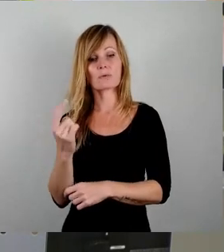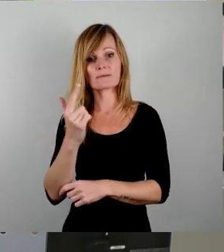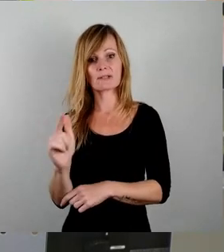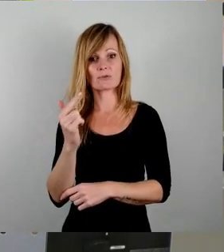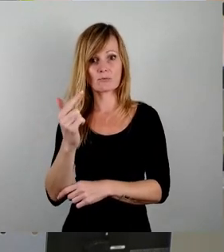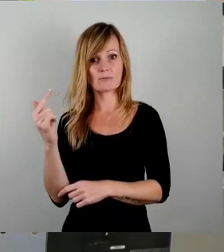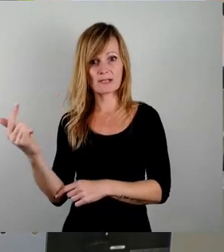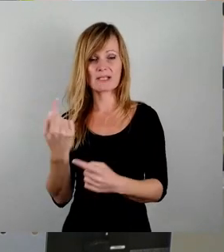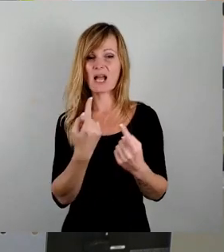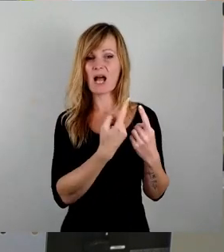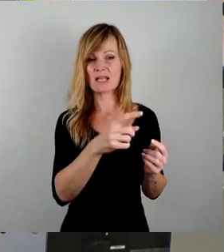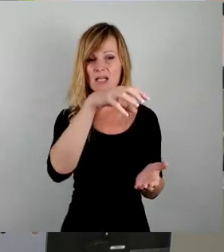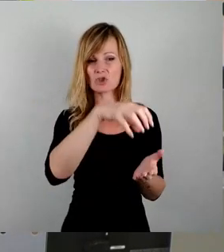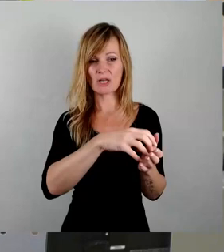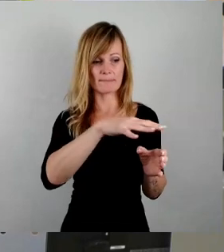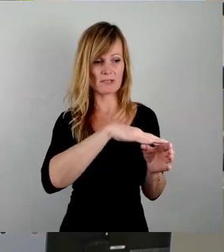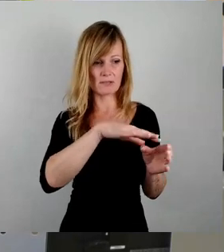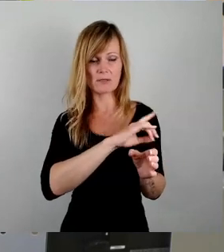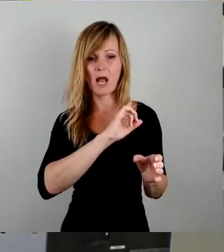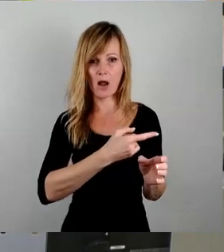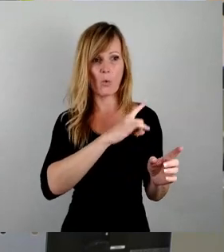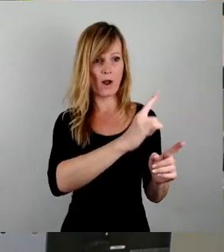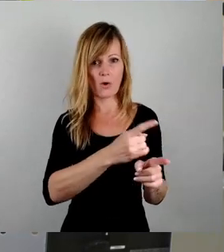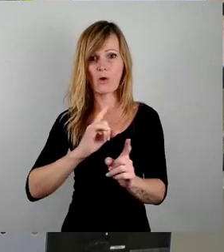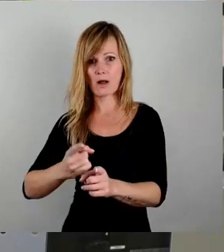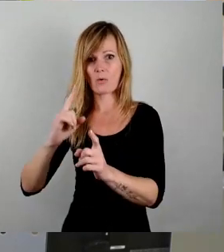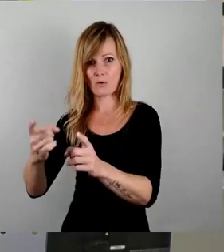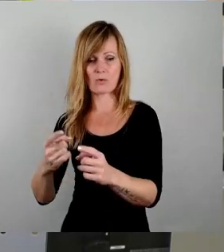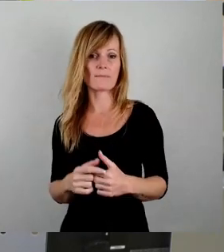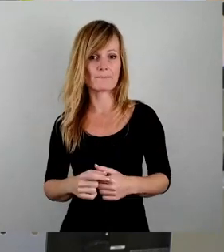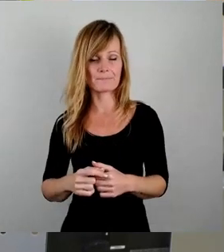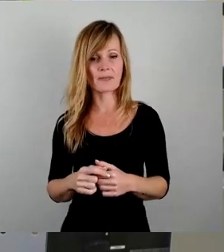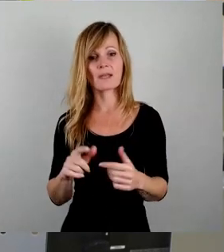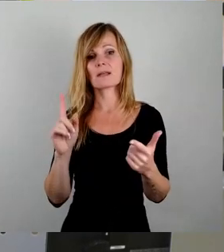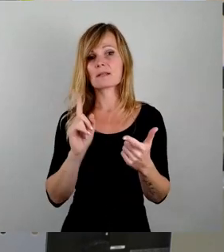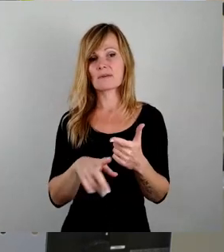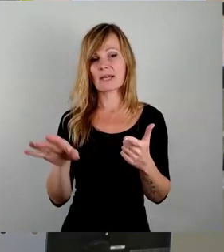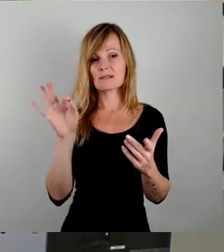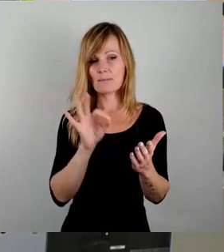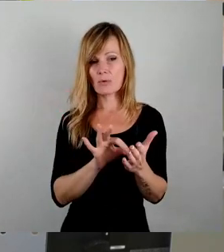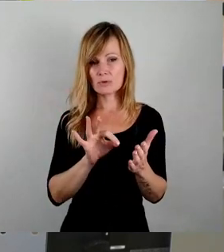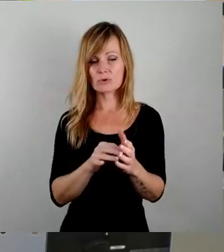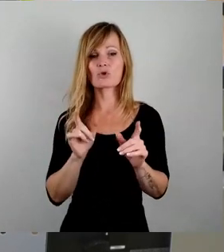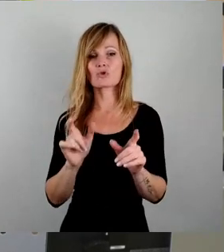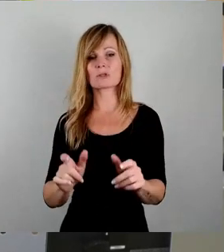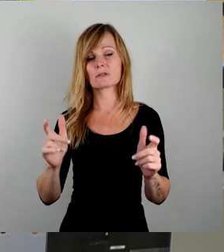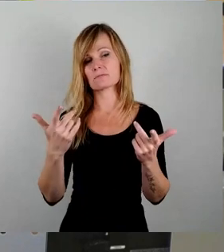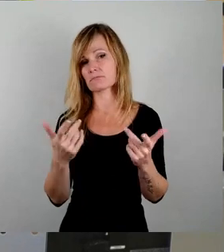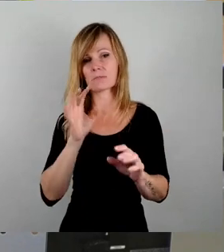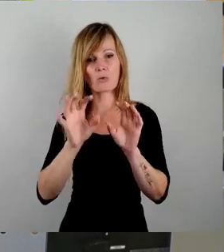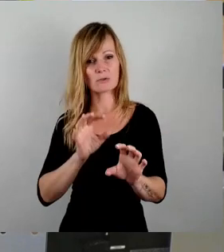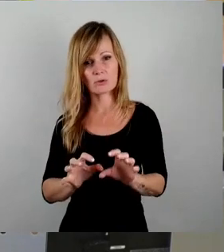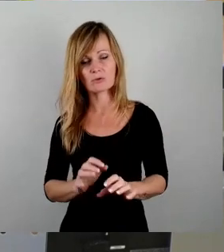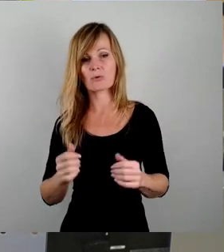diesbezüglich nachgezogen. Der zweite Punkt ist die Bevorratung mit Schutzausrüstung etc. Lebensmittel und so weiter.